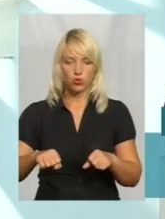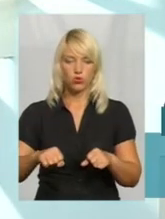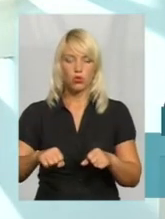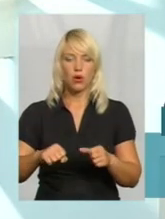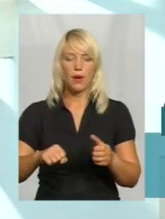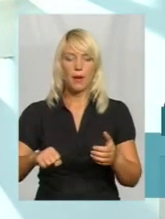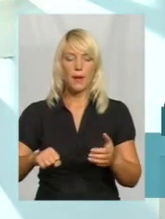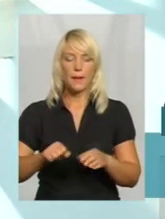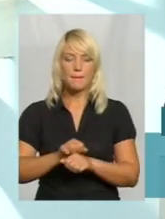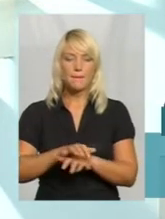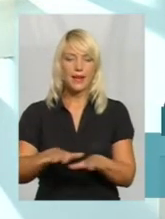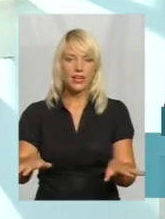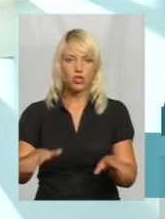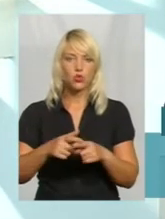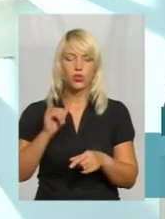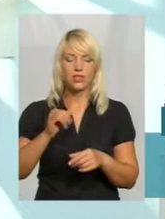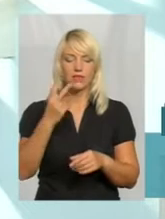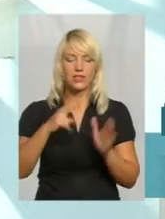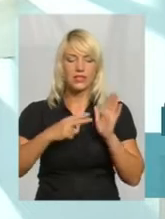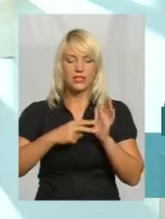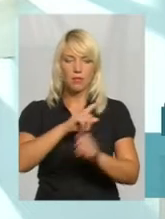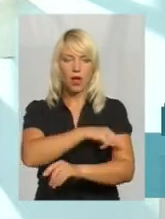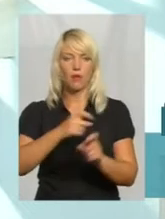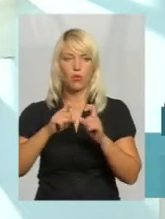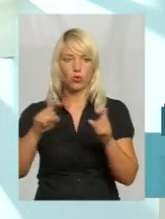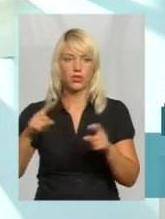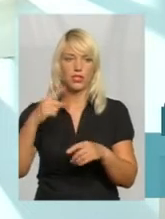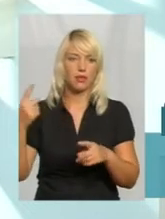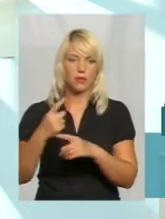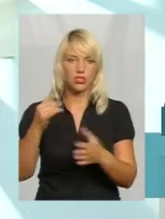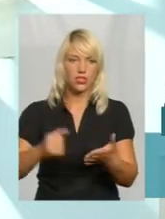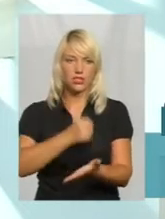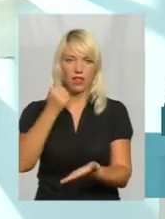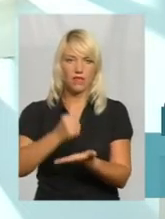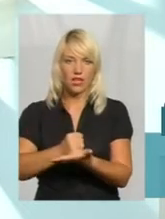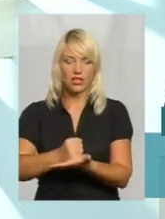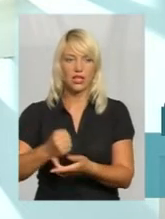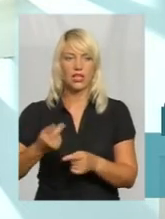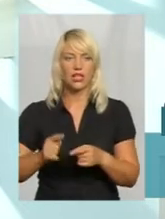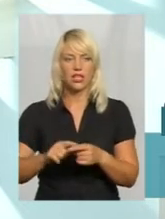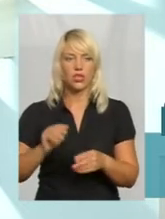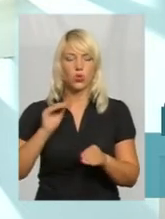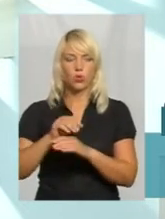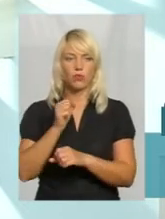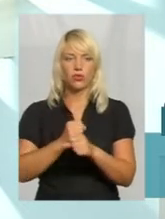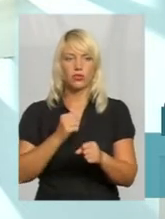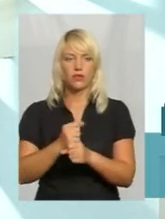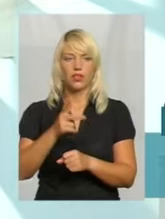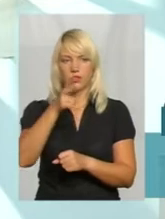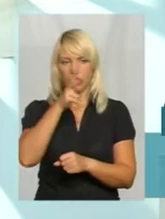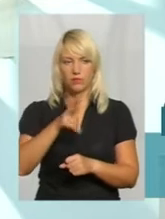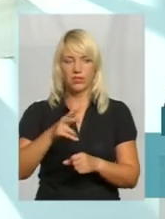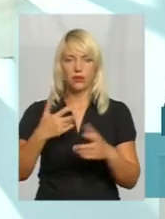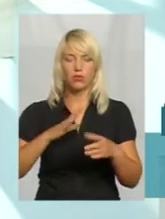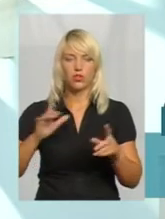і 27 амбулаторій. Ми за перший раз затвердили. Перед цим ми довго працювали, приблизно 3 місяці.